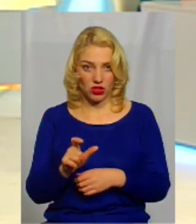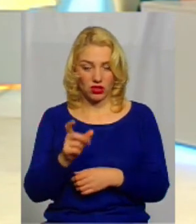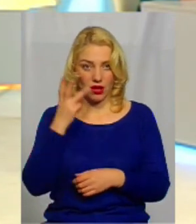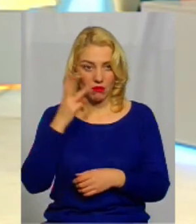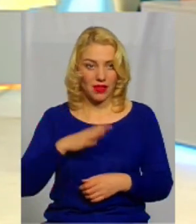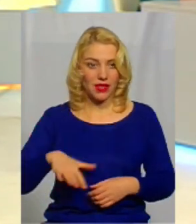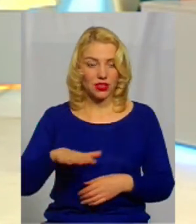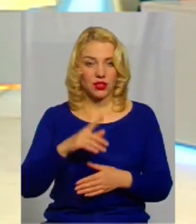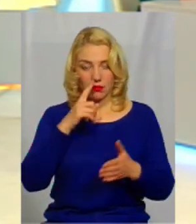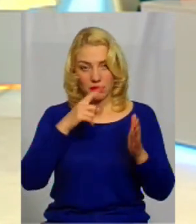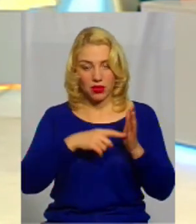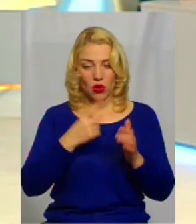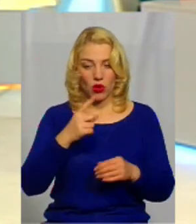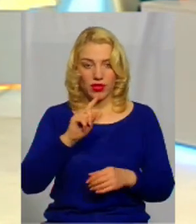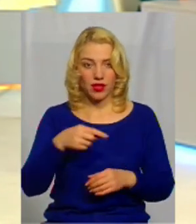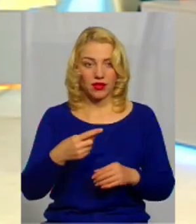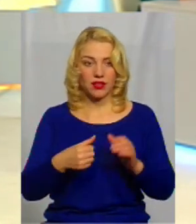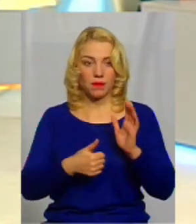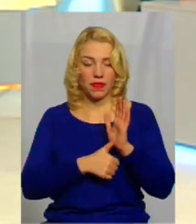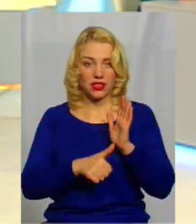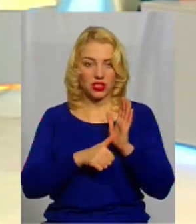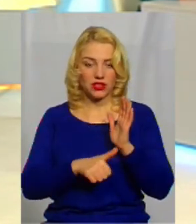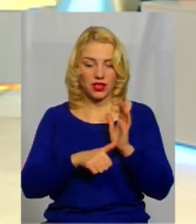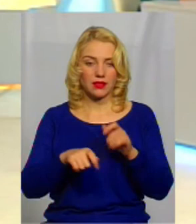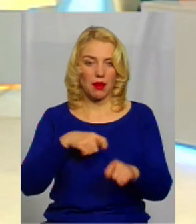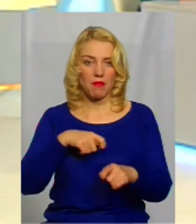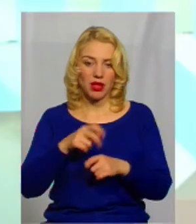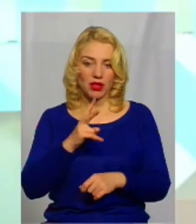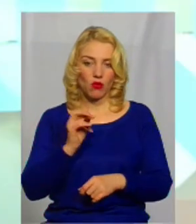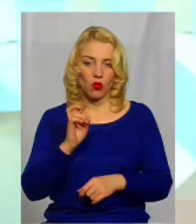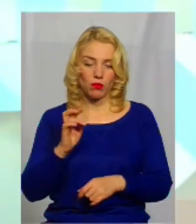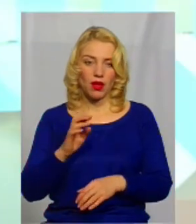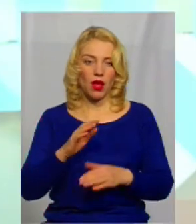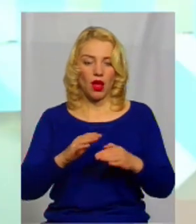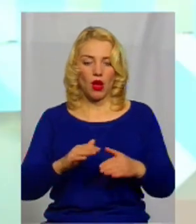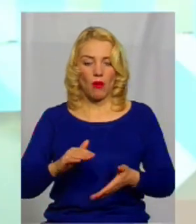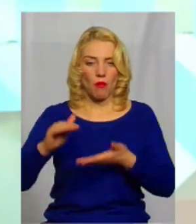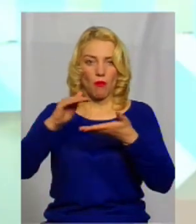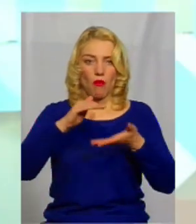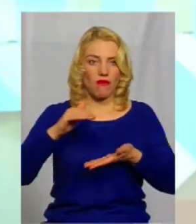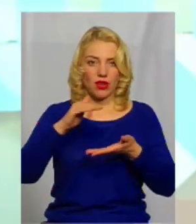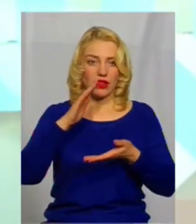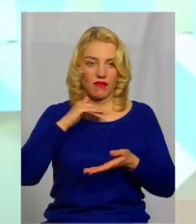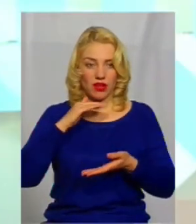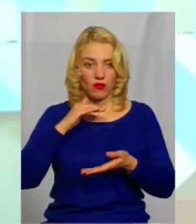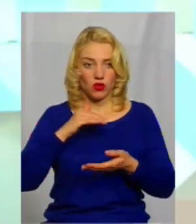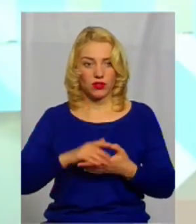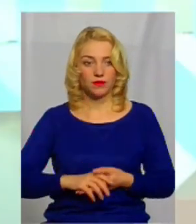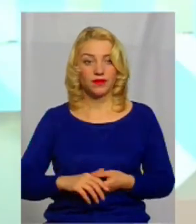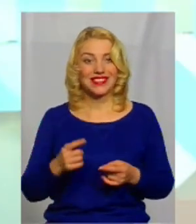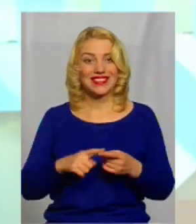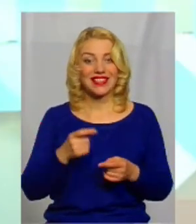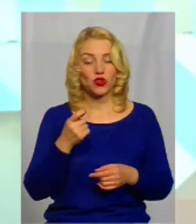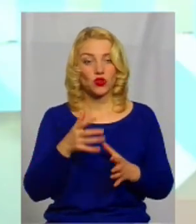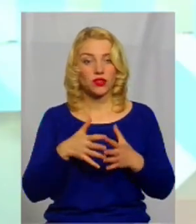Хмельниччини припадає 1,6 тисяч метрів кубічних поверхневих вод, якщо розвіція поверхної води. Це